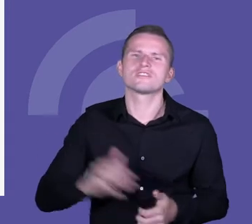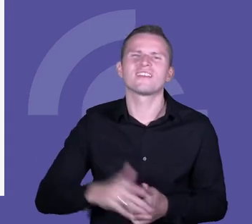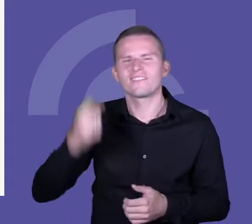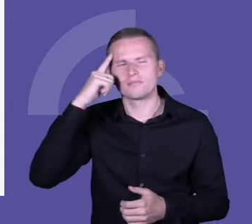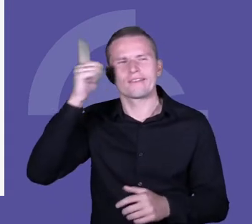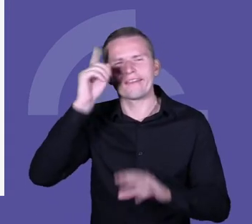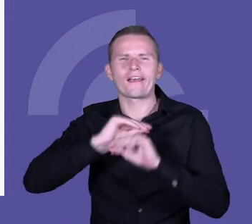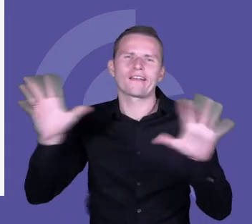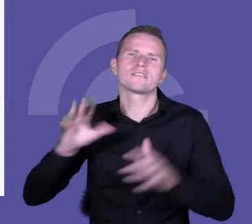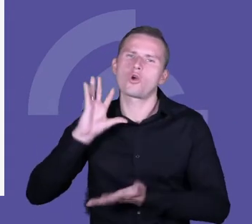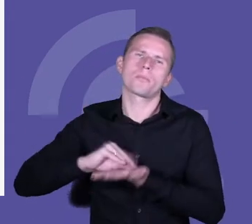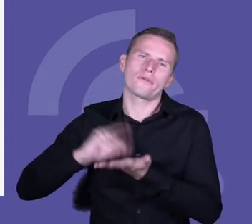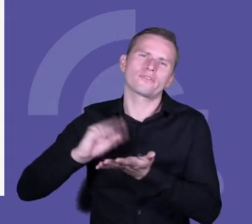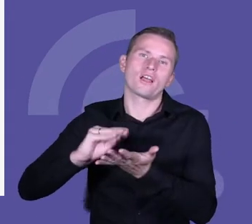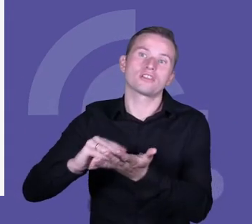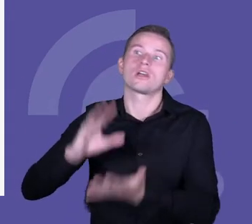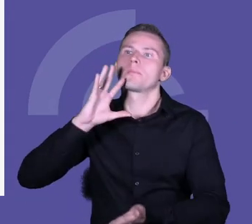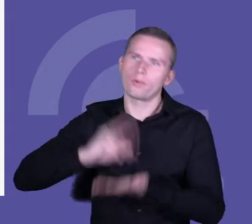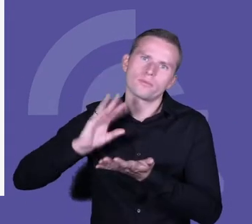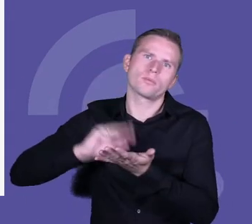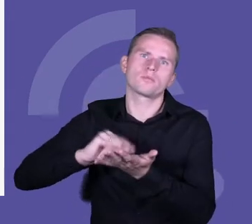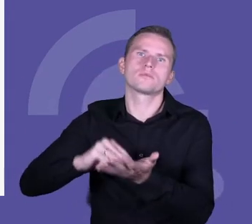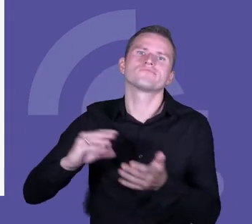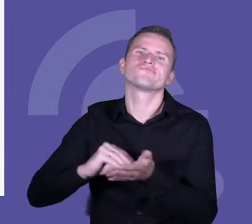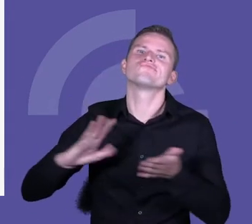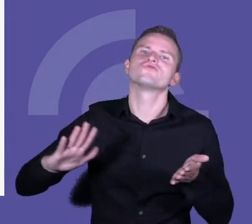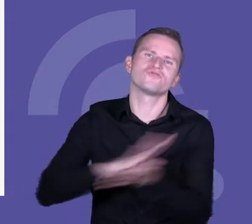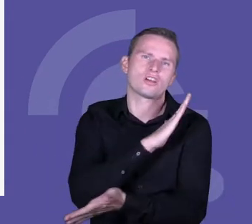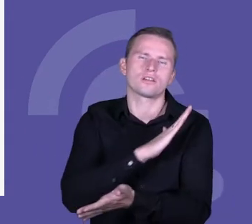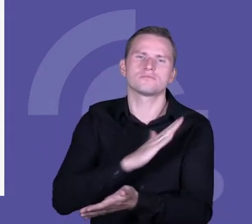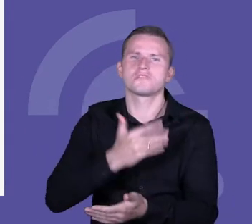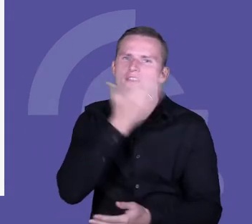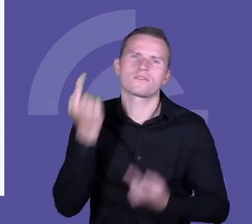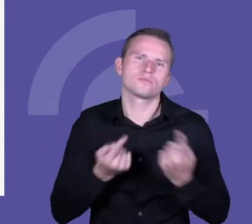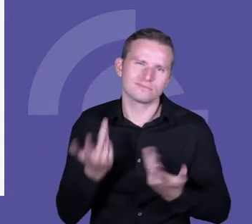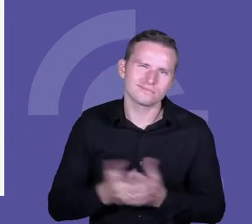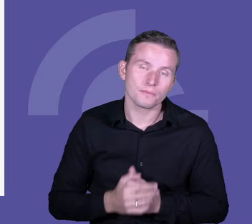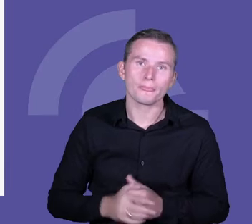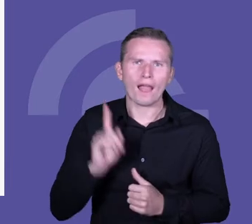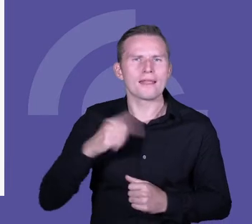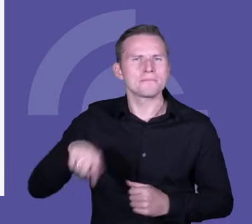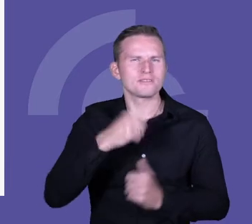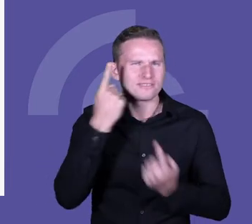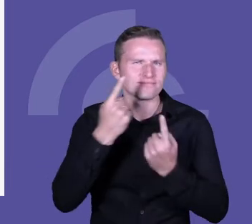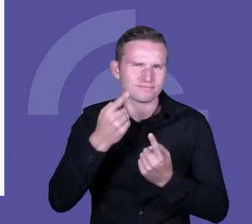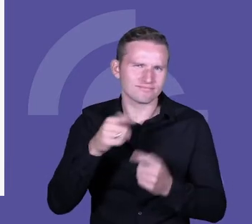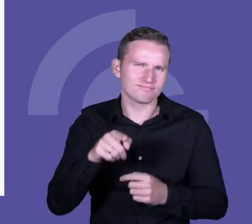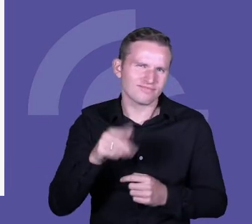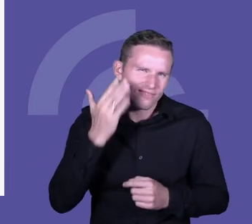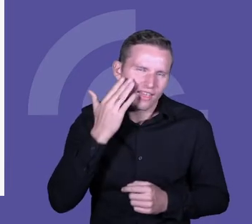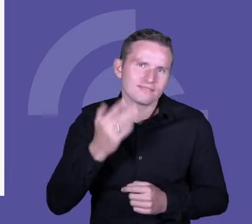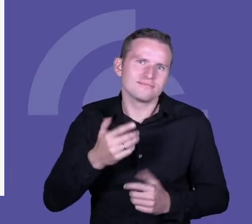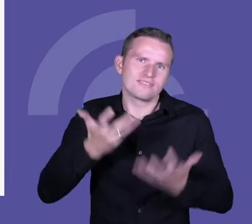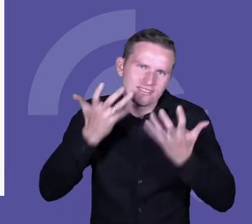wielokrotnie powtórzone, że nie wiadomo, o co chodzi. Ale chyba się zgodzicie, że mamy poczucie, że chcemy to robić,